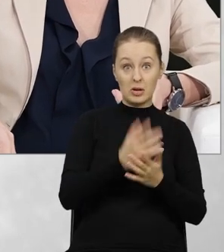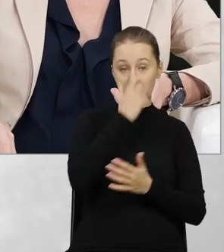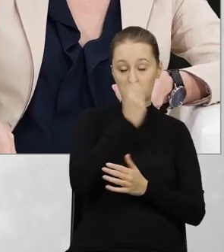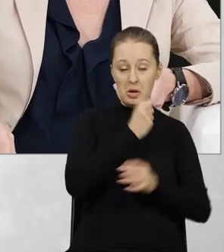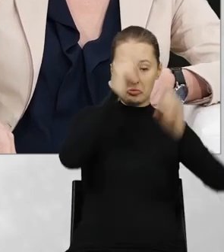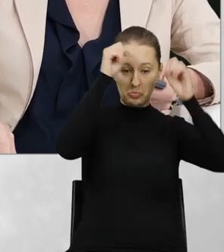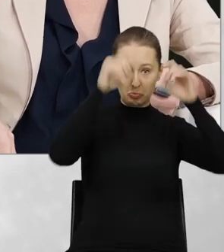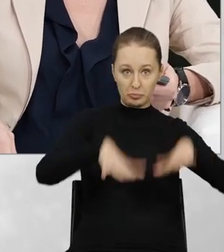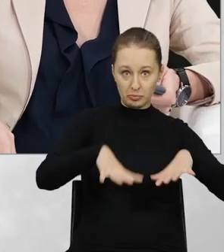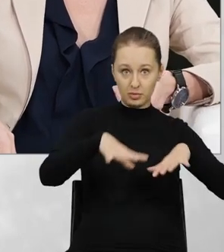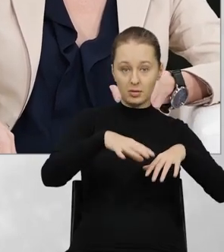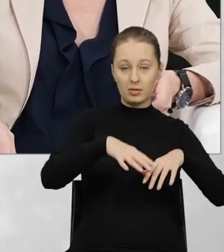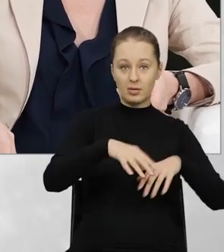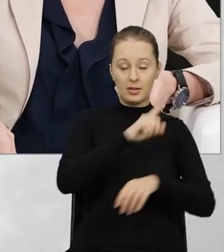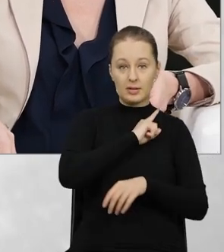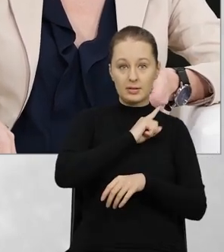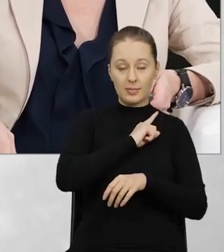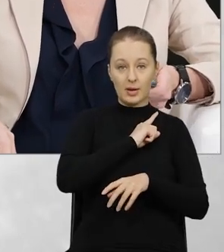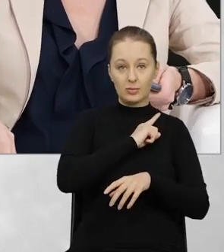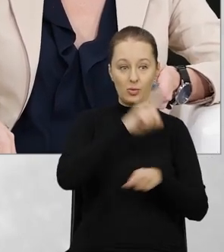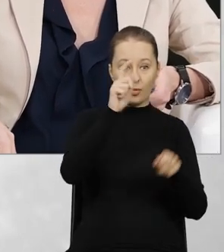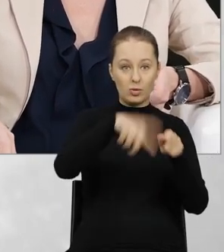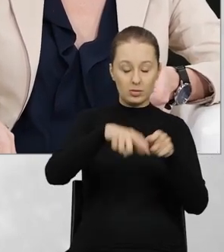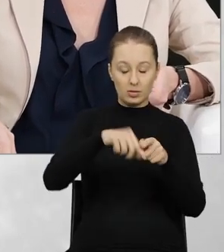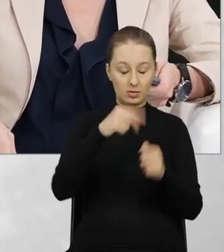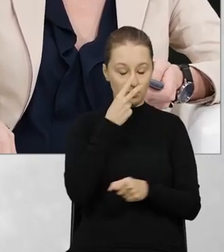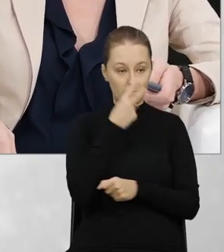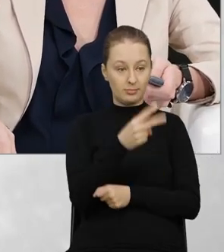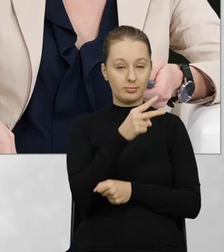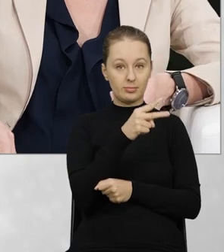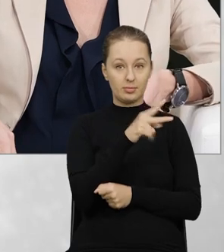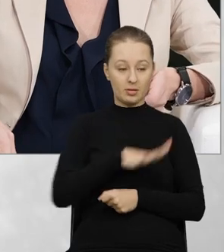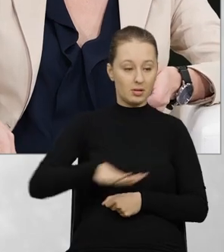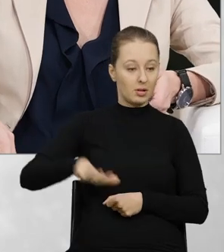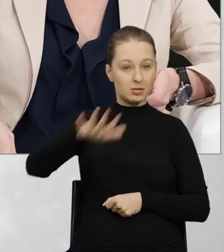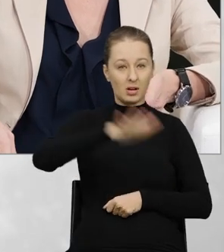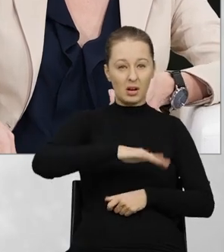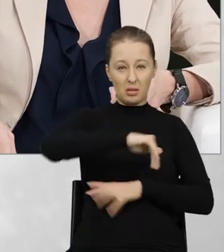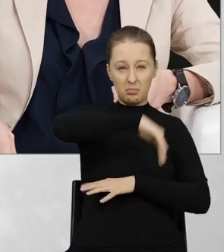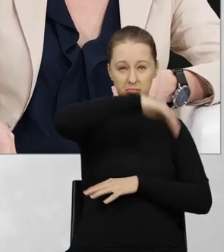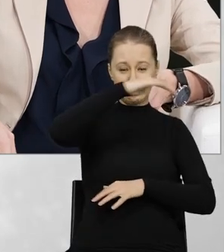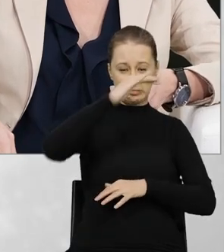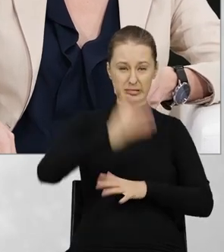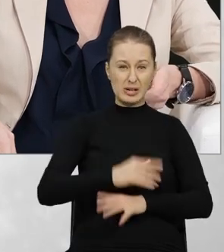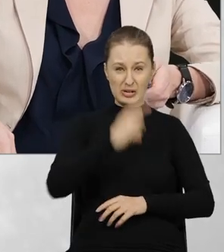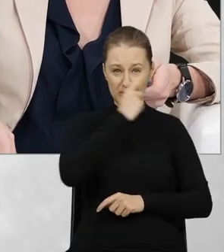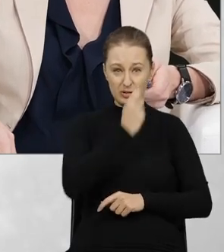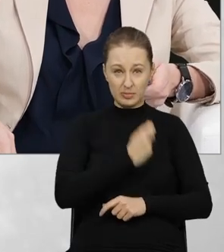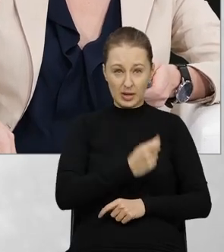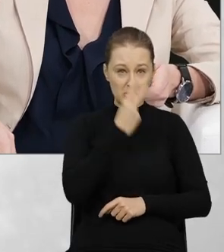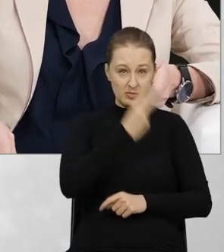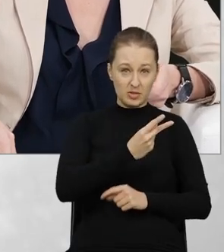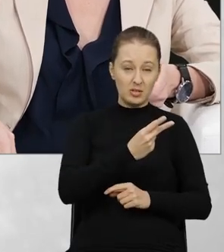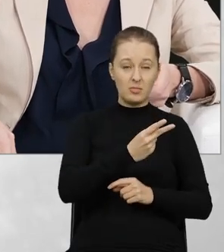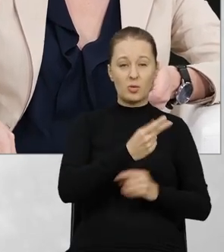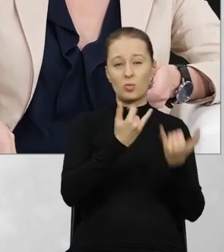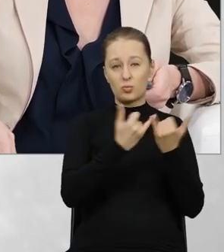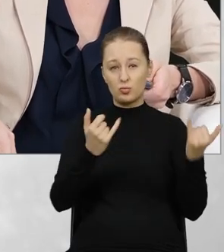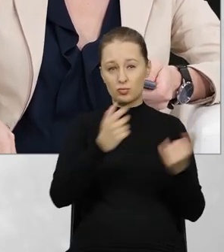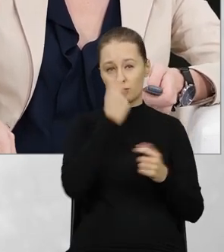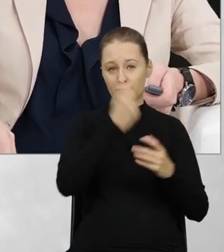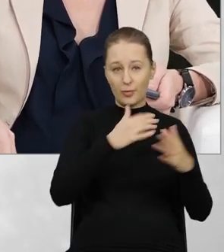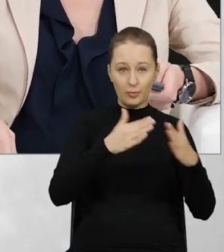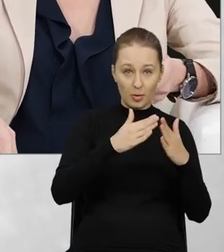jak inspektorzy ochrony środowiska prowadzący kontrolę zastali teren, to możemy zauważyć na odpady pochodzenia